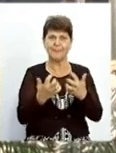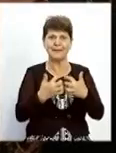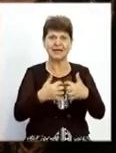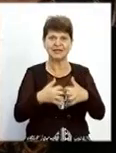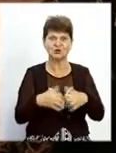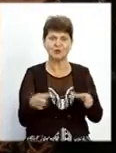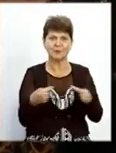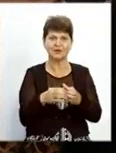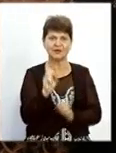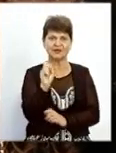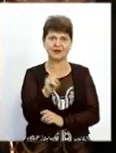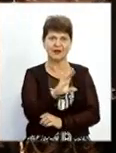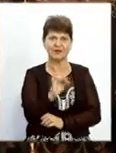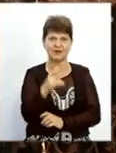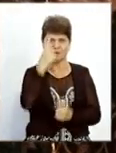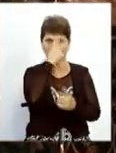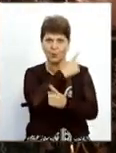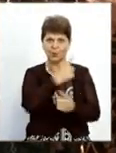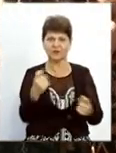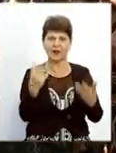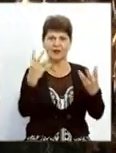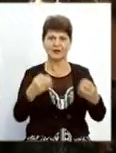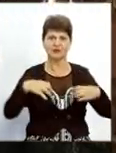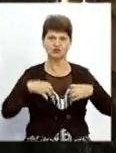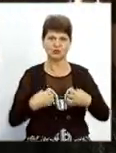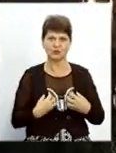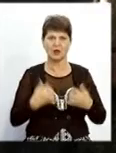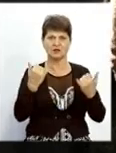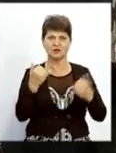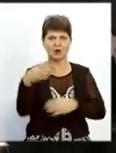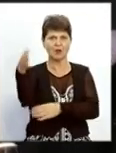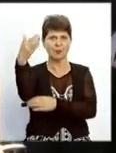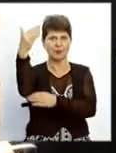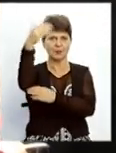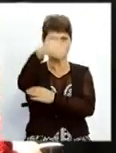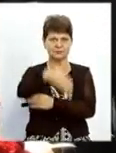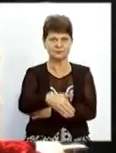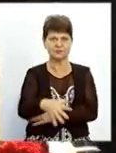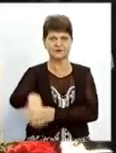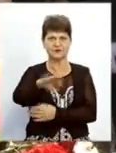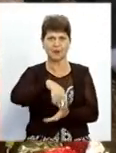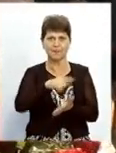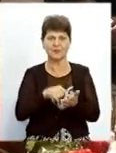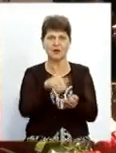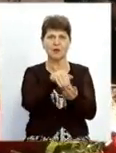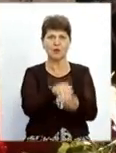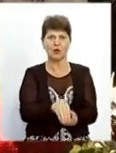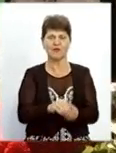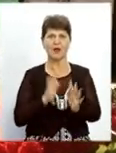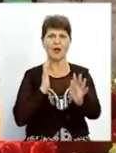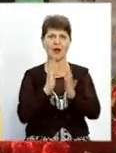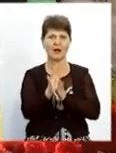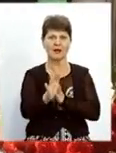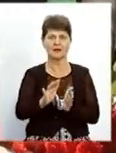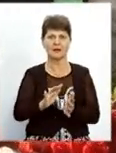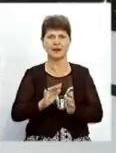12 вересня у Вінниці оголосили днем жалоби. Сьогодні приспущено усі прапори міста. Поховали Валентина на алеї героїв